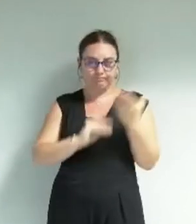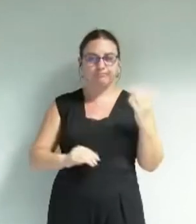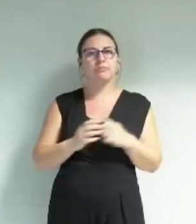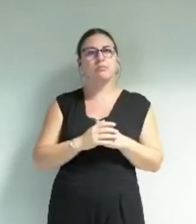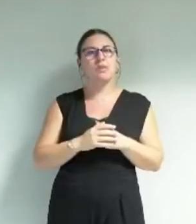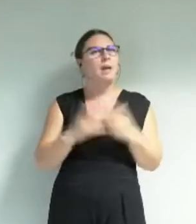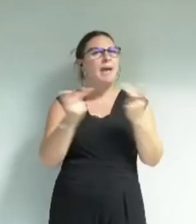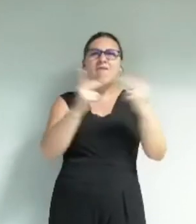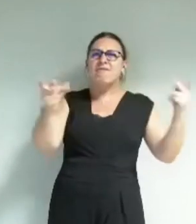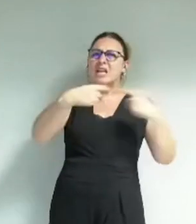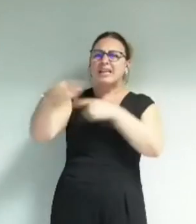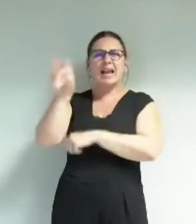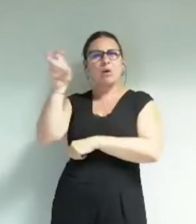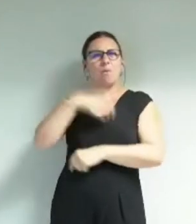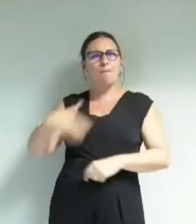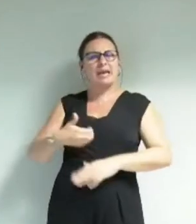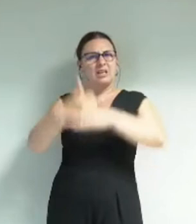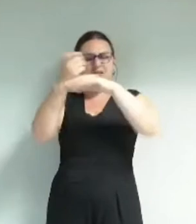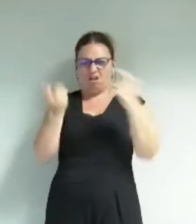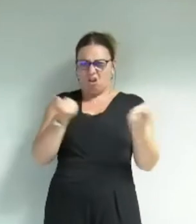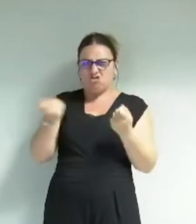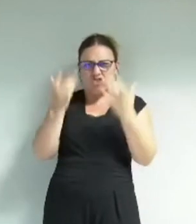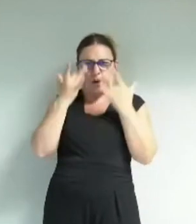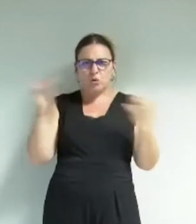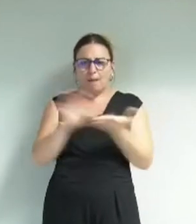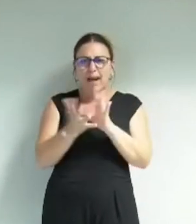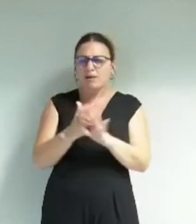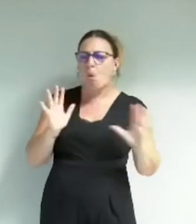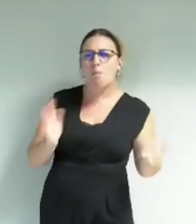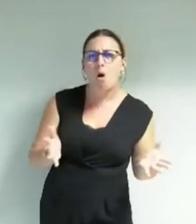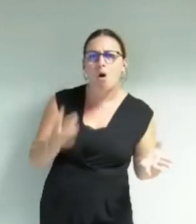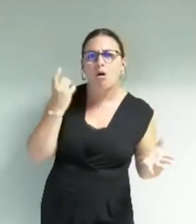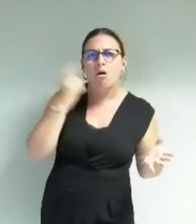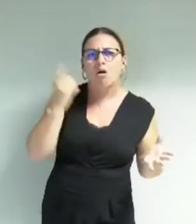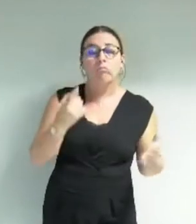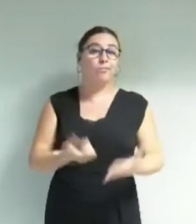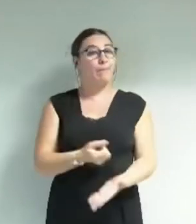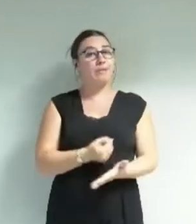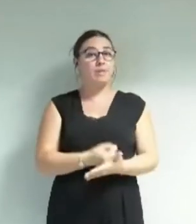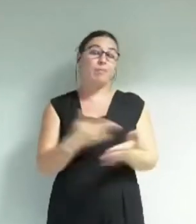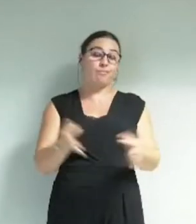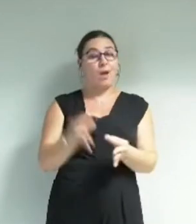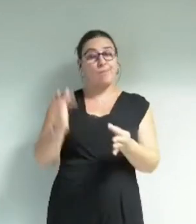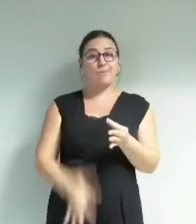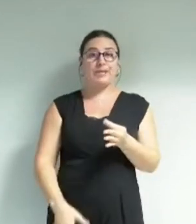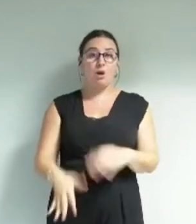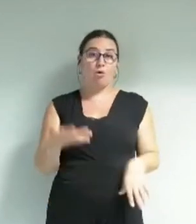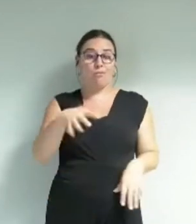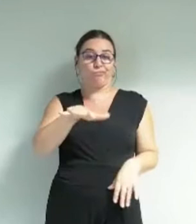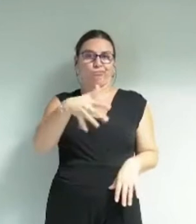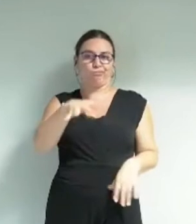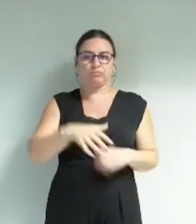ville à la municipalité écologiste gère-t-elle sa pratique culturelle ? » moins qu'on puisse dire est que le bilan est plutôt maussade.